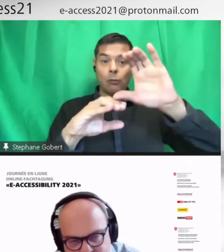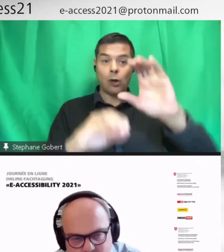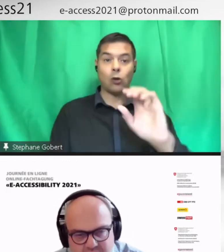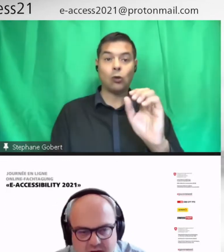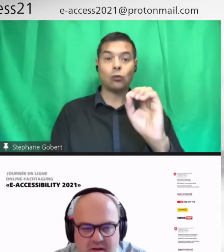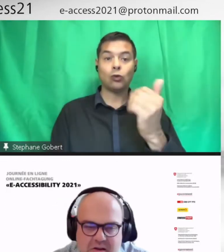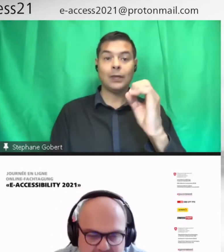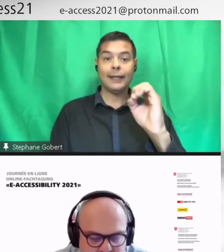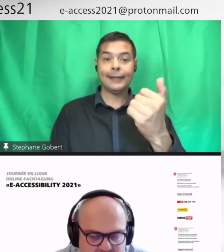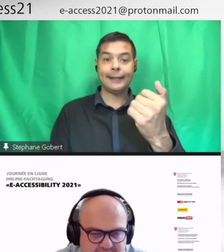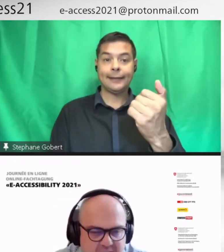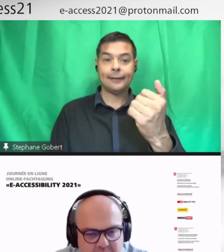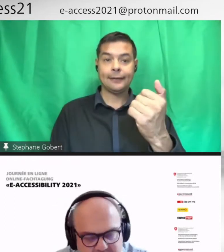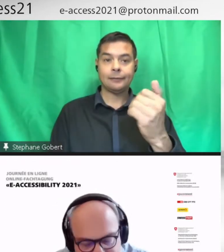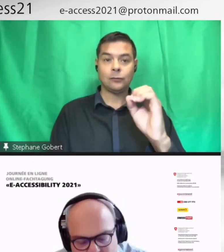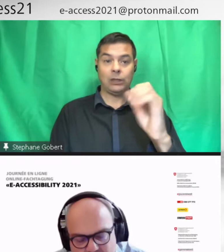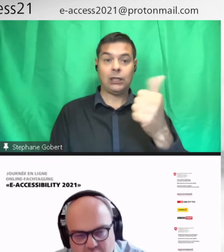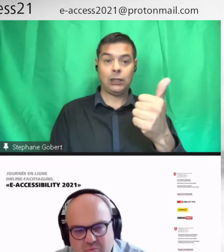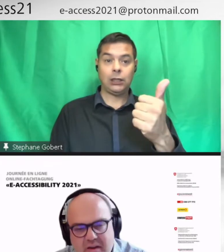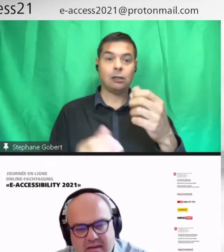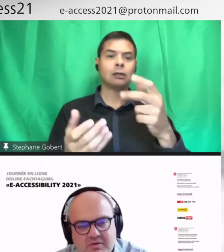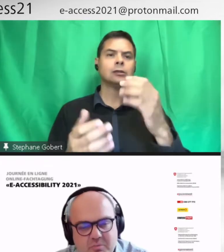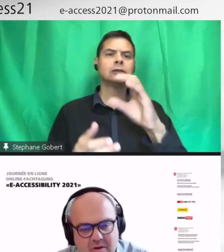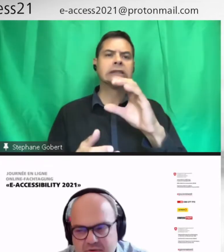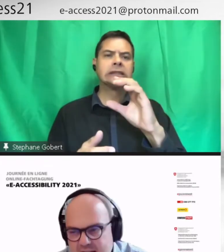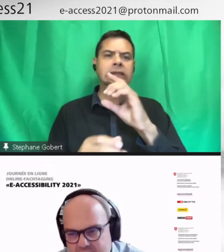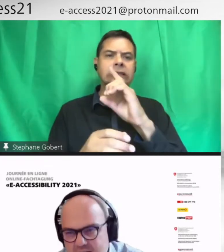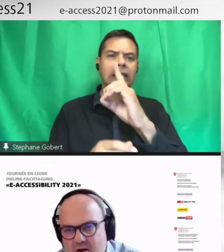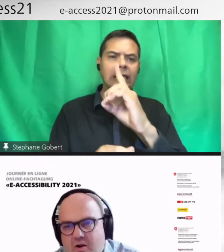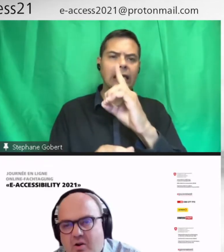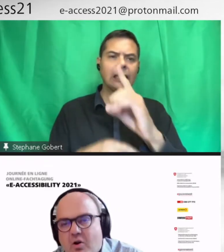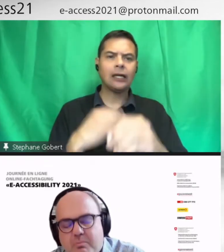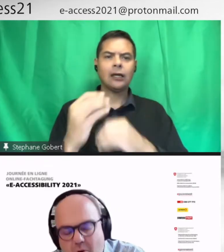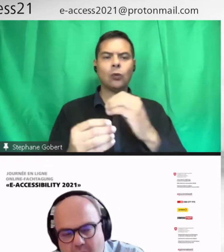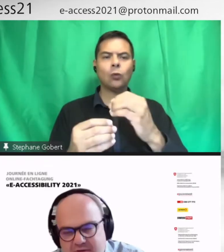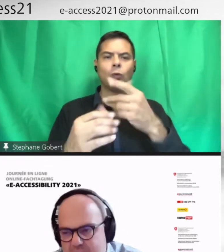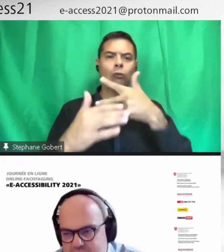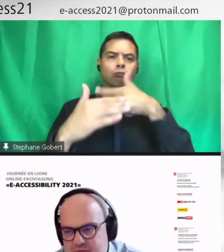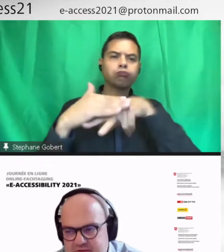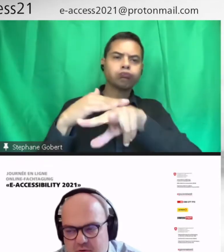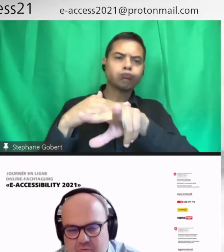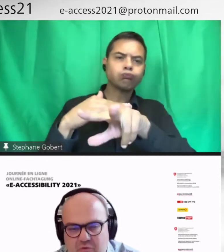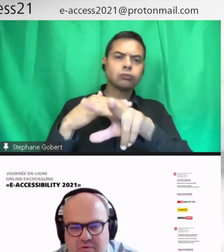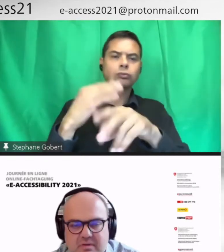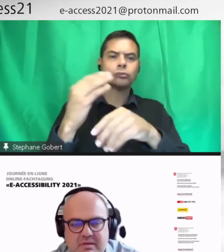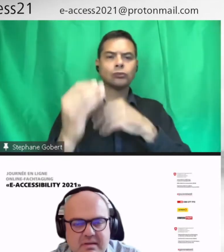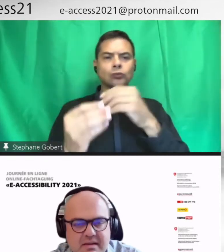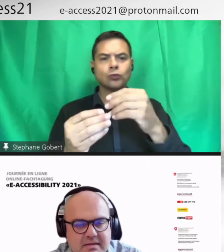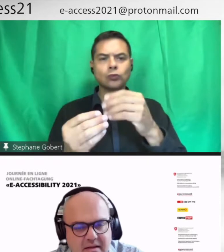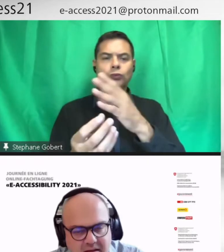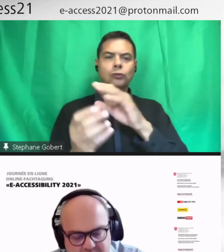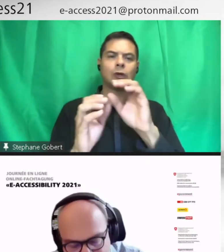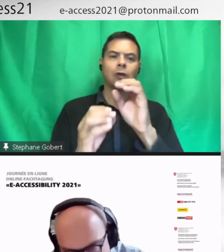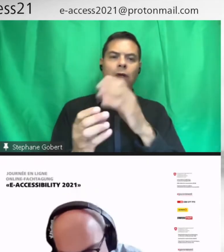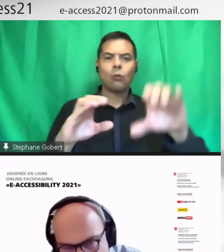qu'on pouvait lire sur un CD, peut-être il y des compléments numériques supplémentaires. Or, probablement, ce n pas suffisant. Donc, l'idée, c'est d'aller